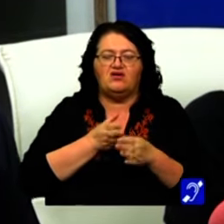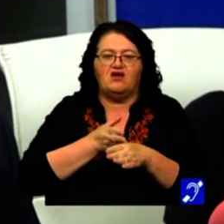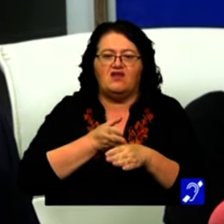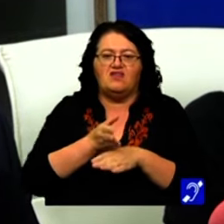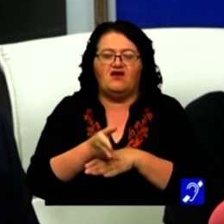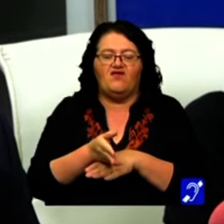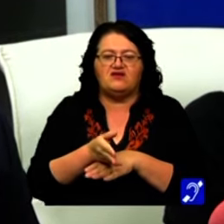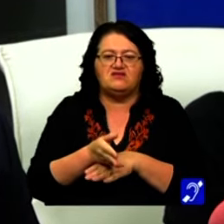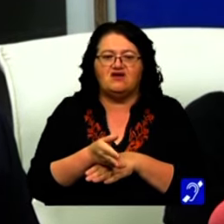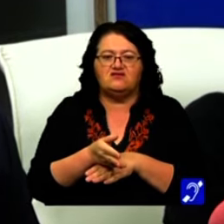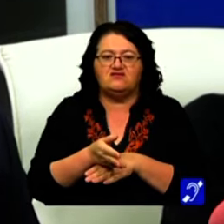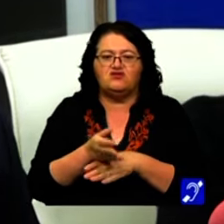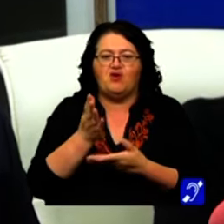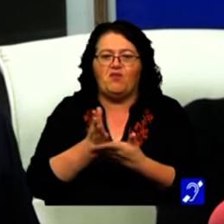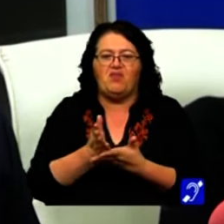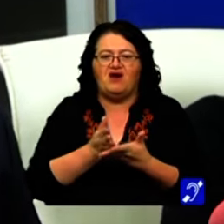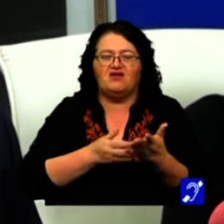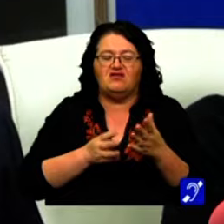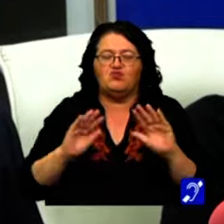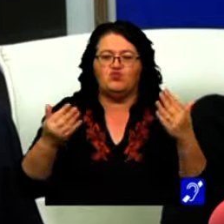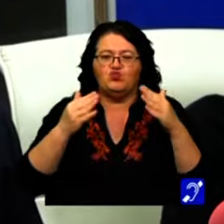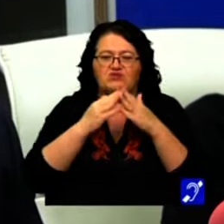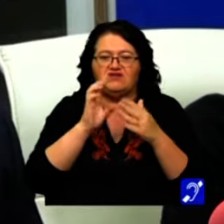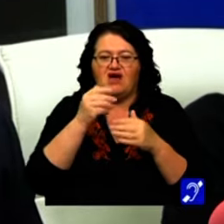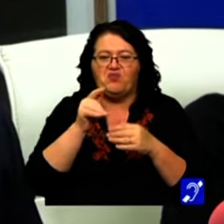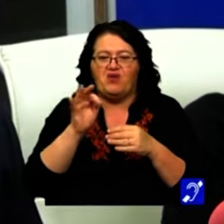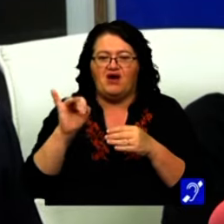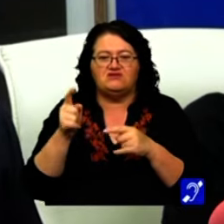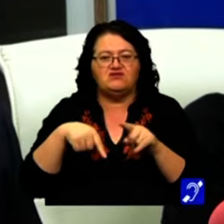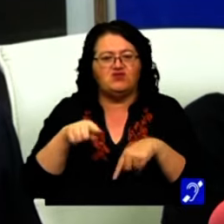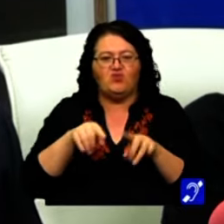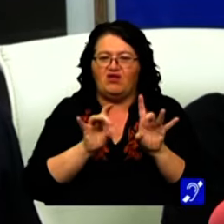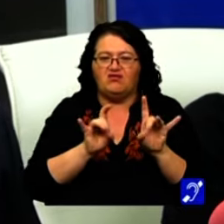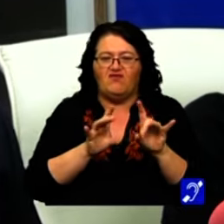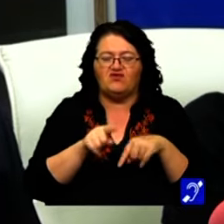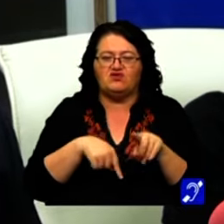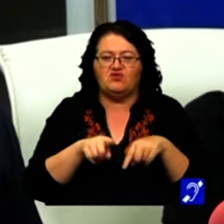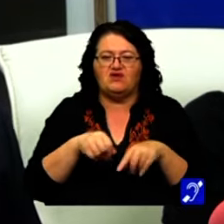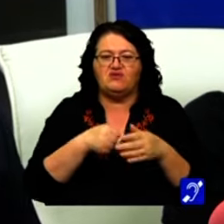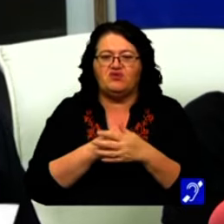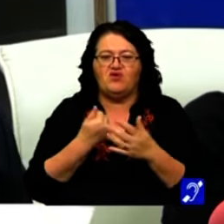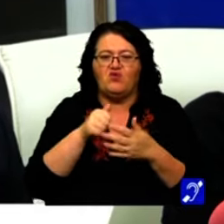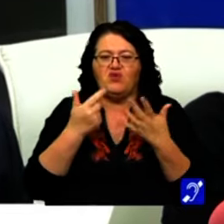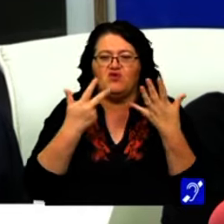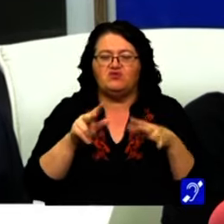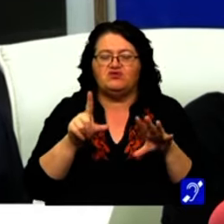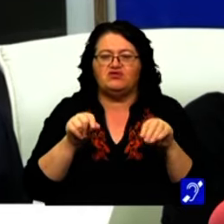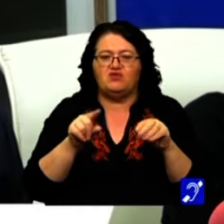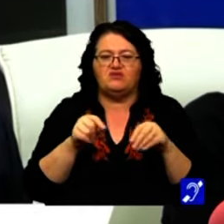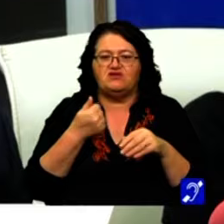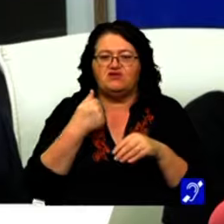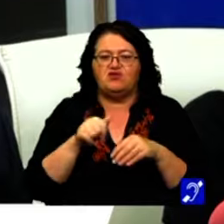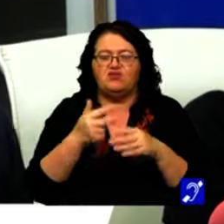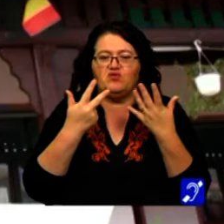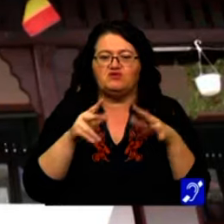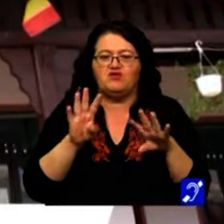care împarte Carpații. Nu s-a circulat rutier, nu s-a circulat în anul 1870-1890